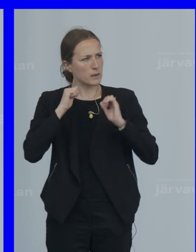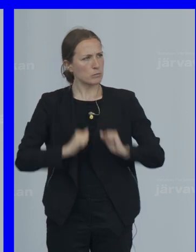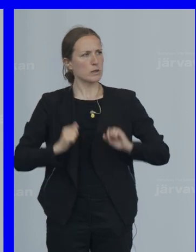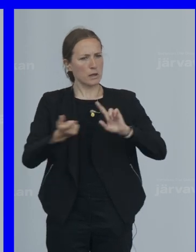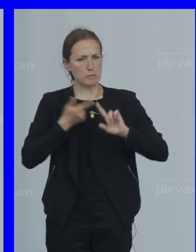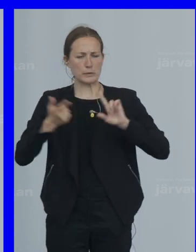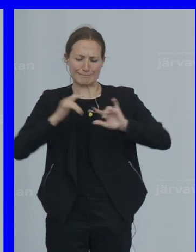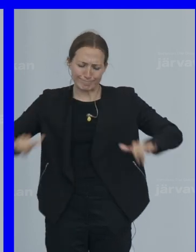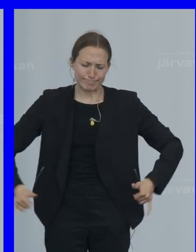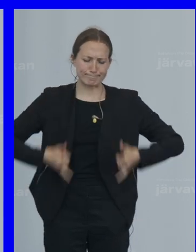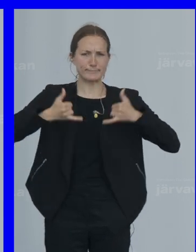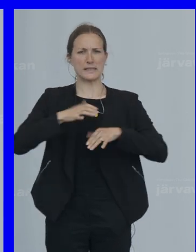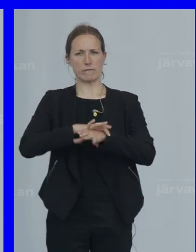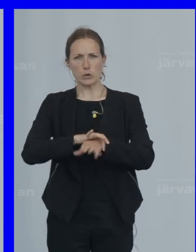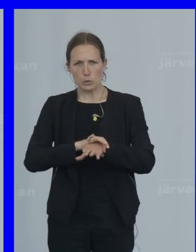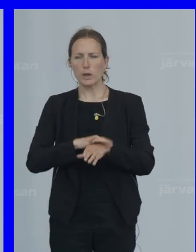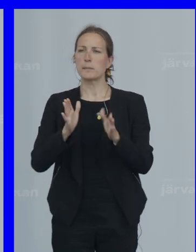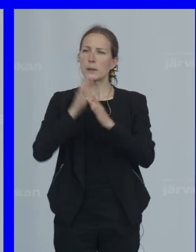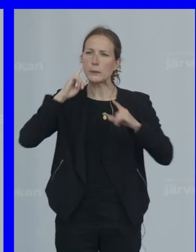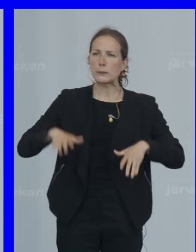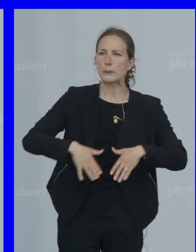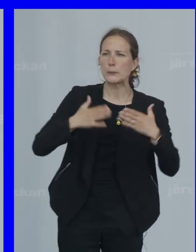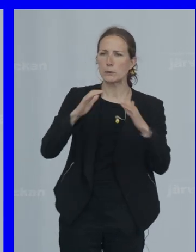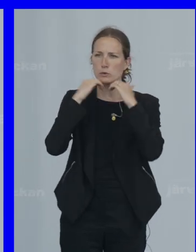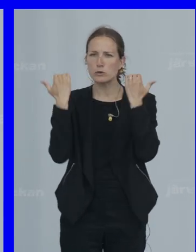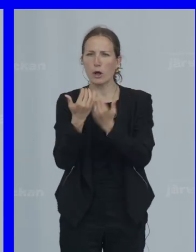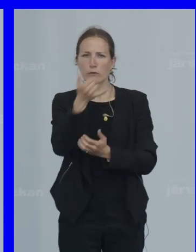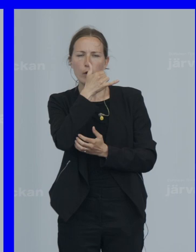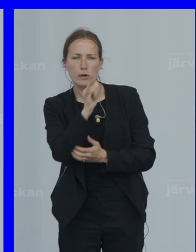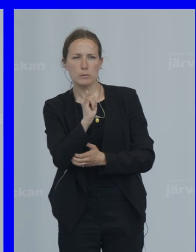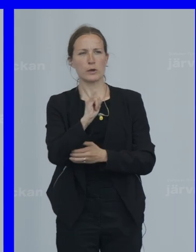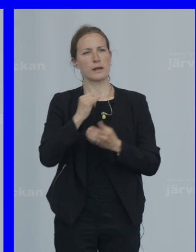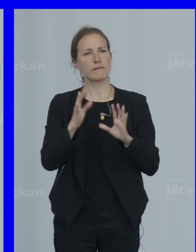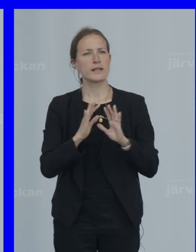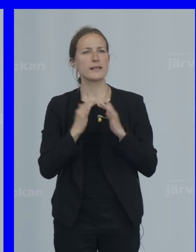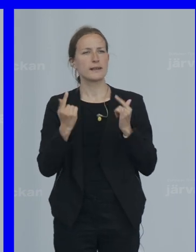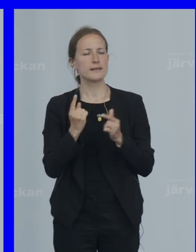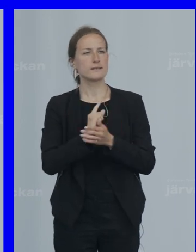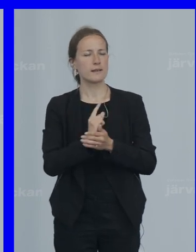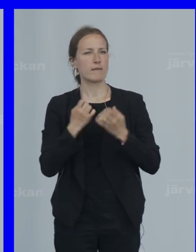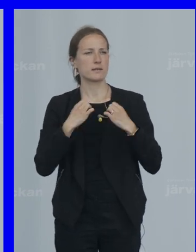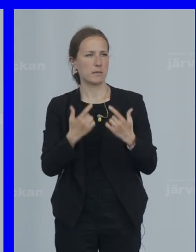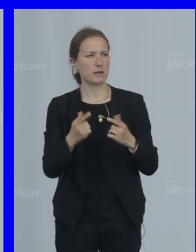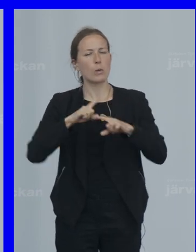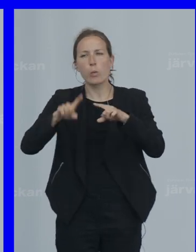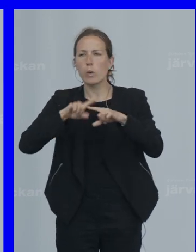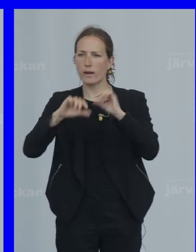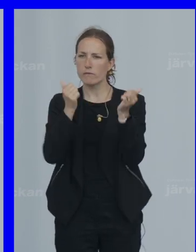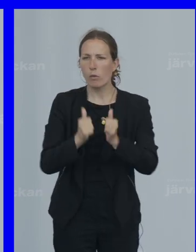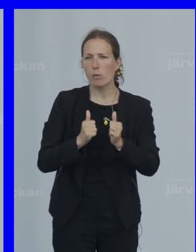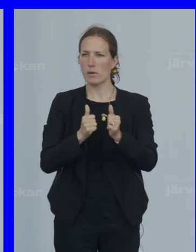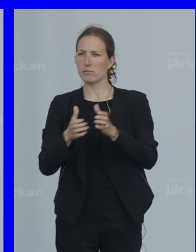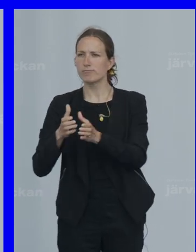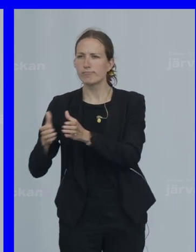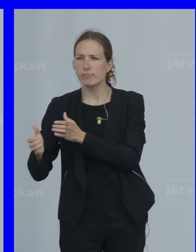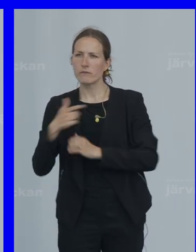börja i förskolan. Med kultur och socialt förebyggande fritidsverksamhet. I olika former. Vi måste